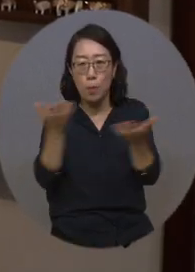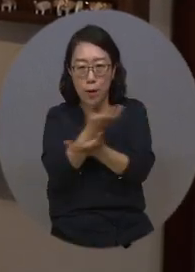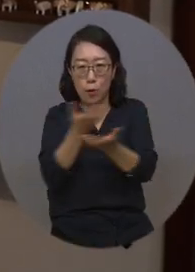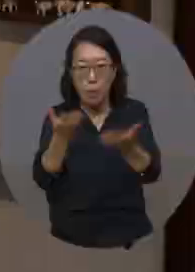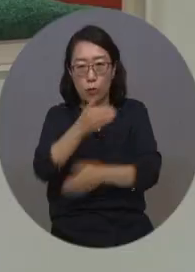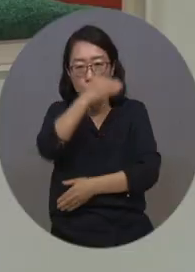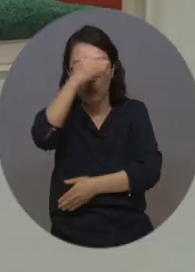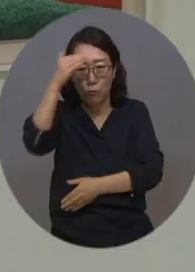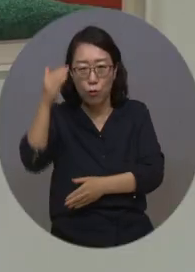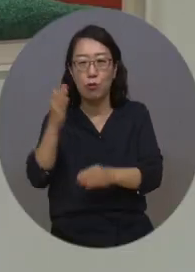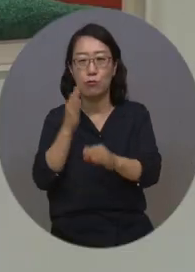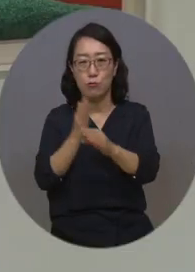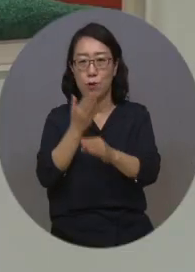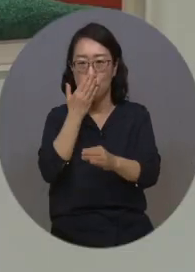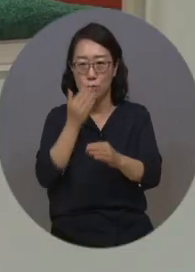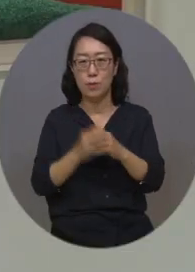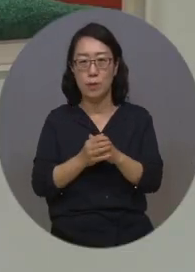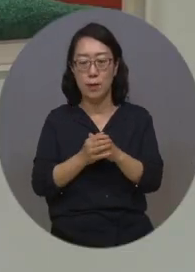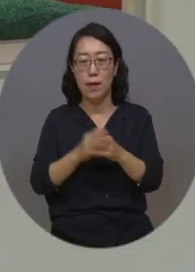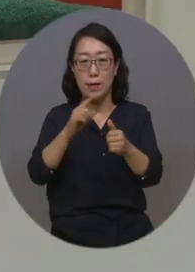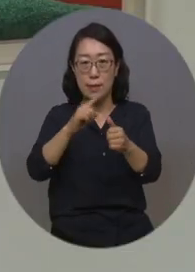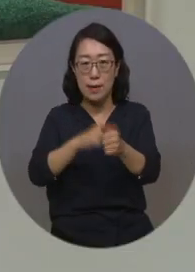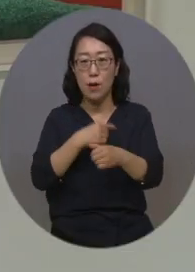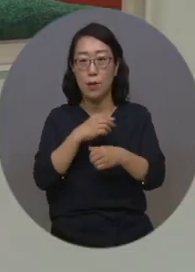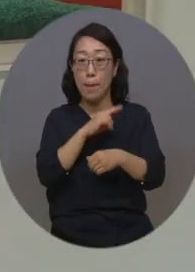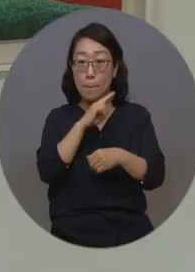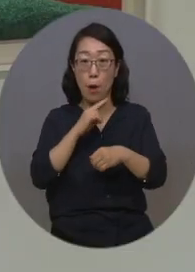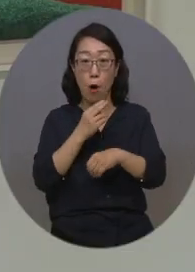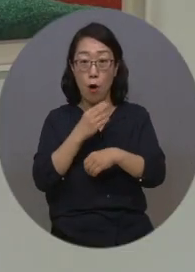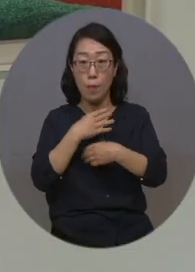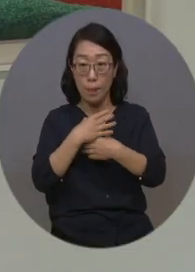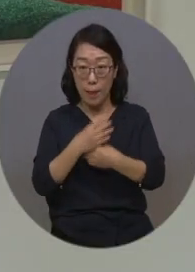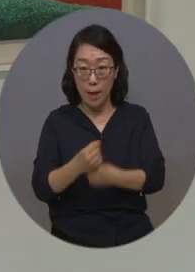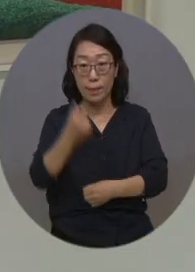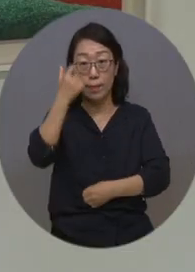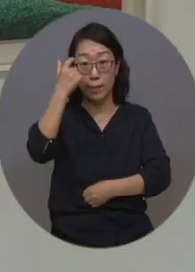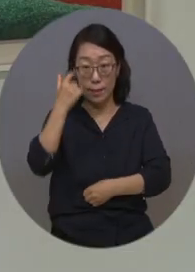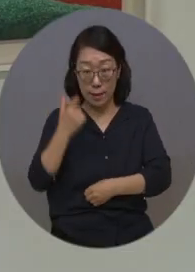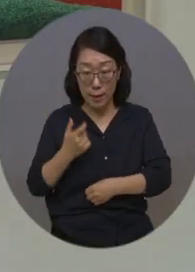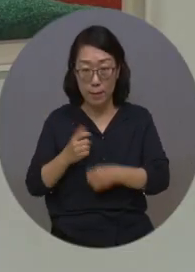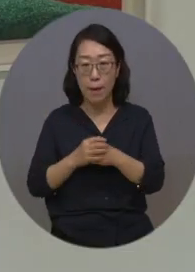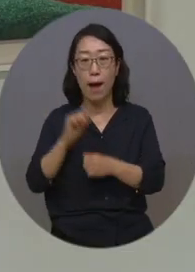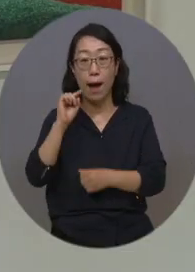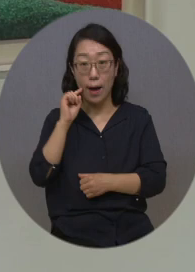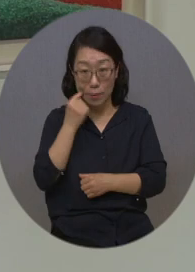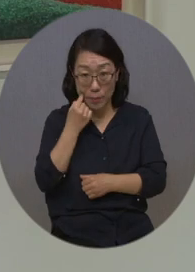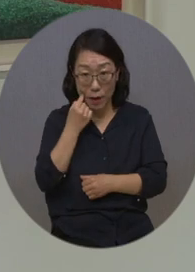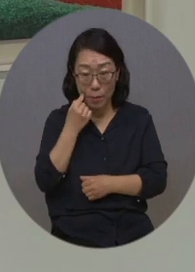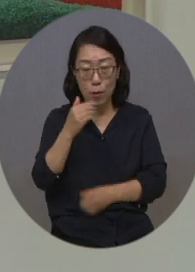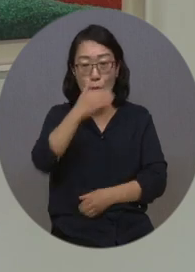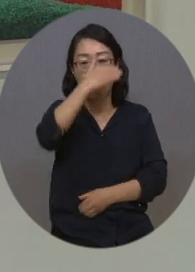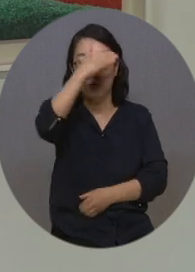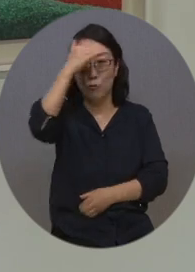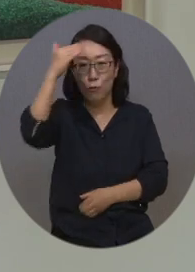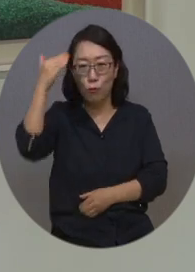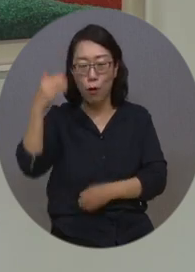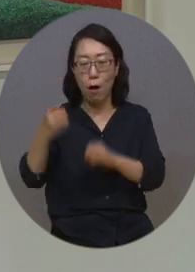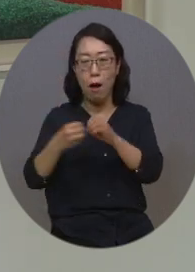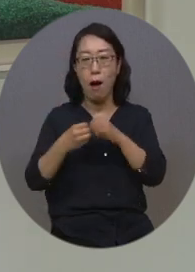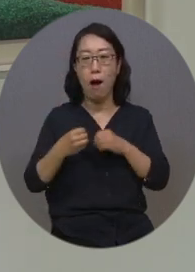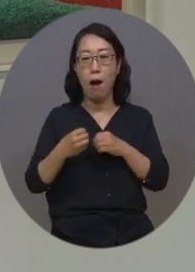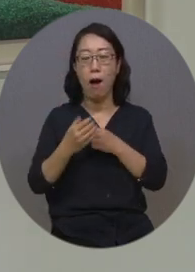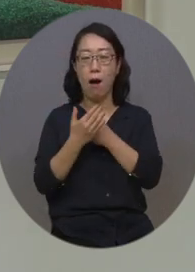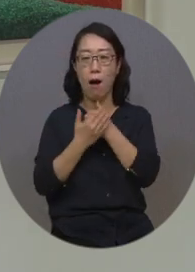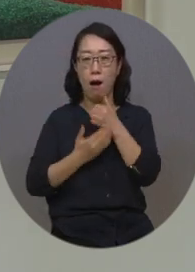있습니다. 자연의 편안함과 아름다움을 주는 이번 작품들은 관람객들에게 잠시나마 지친 마음을